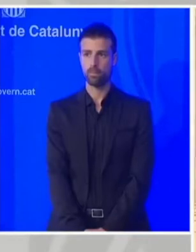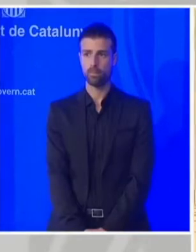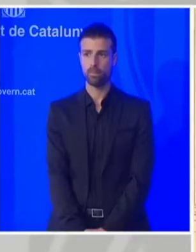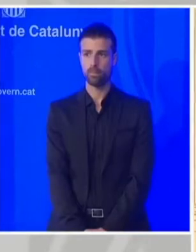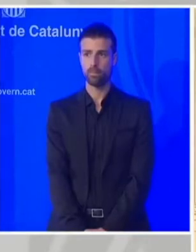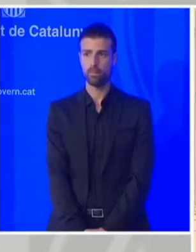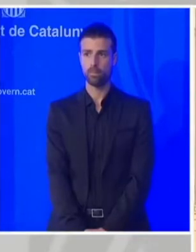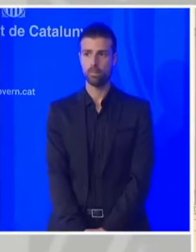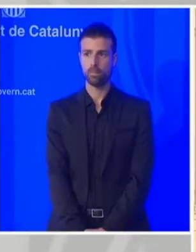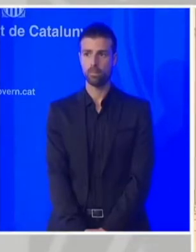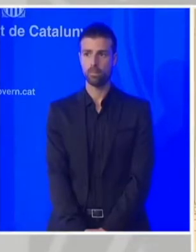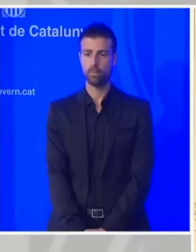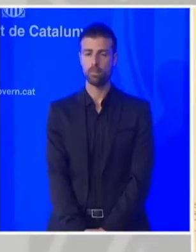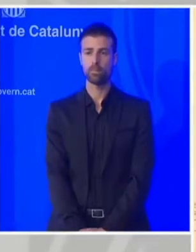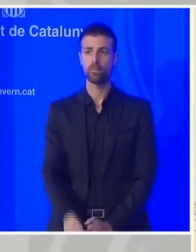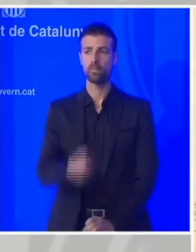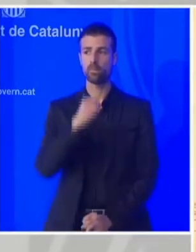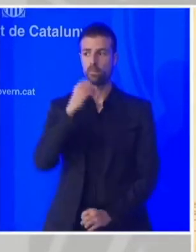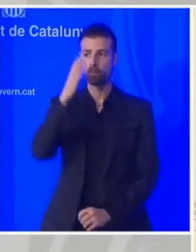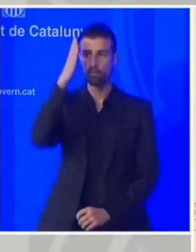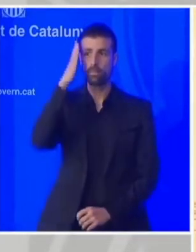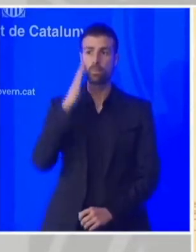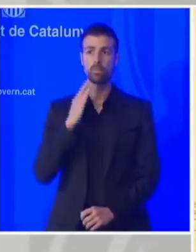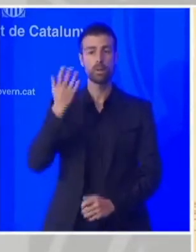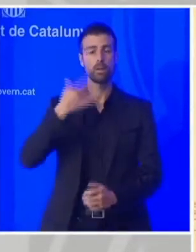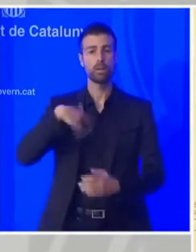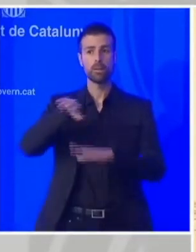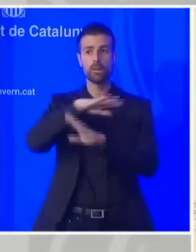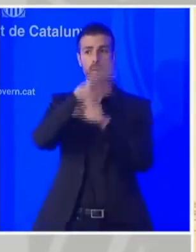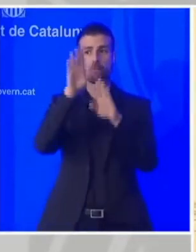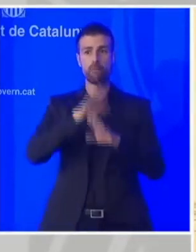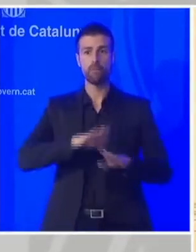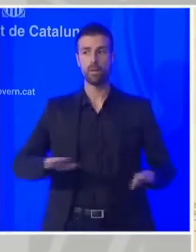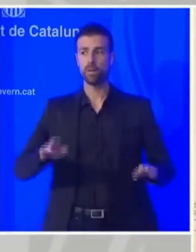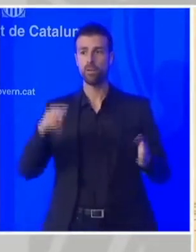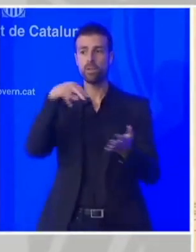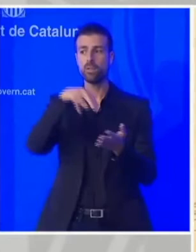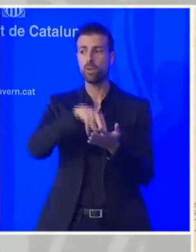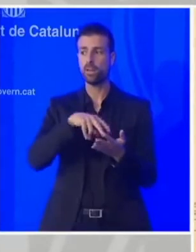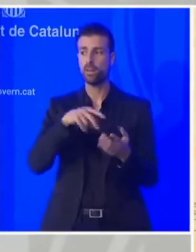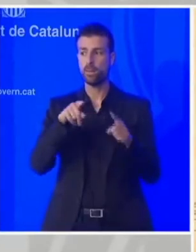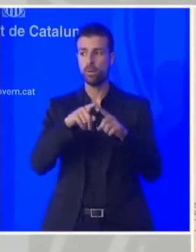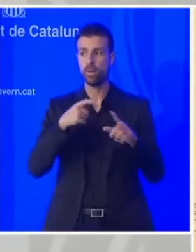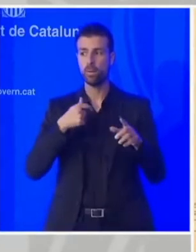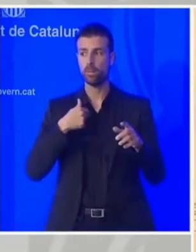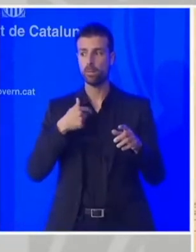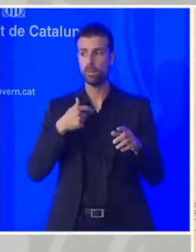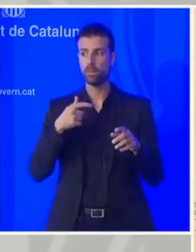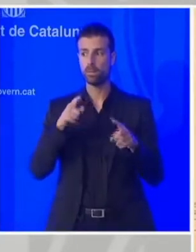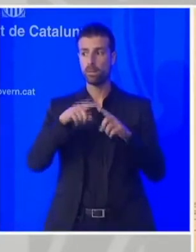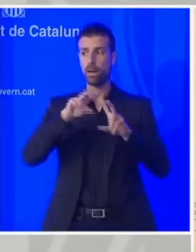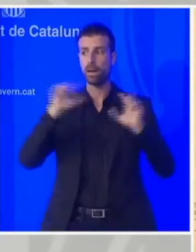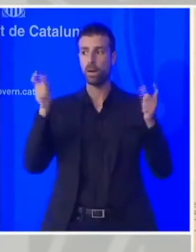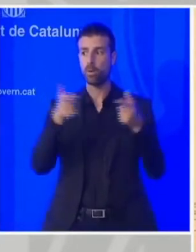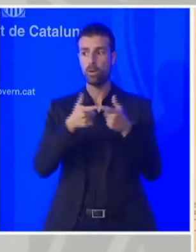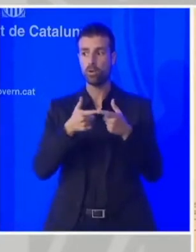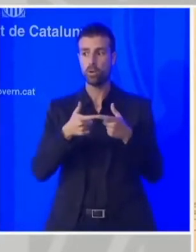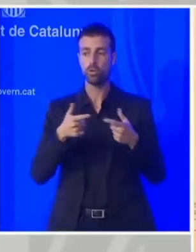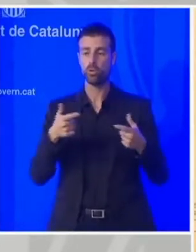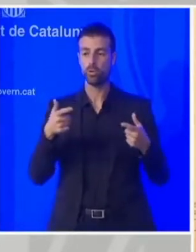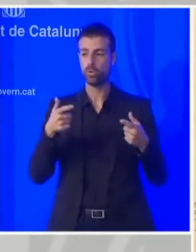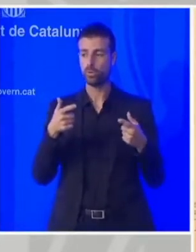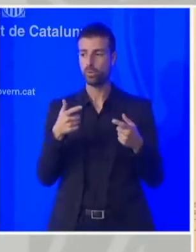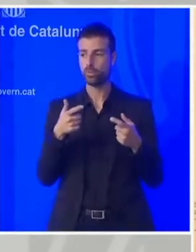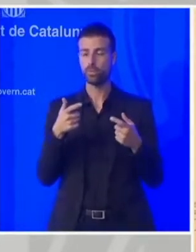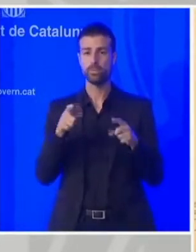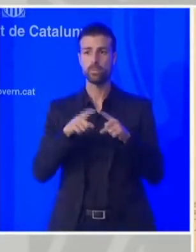Bé, bon dia. En tot cas, hem acabat a hores d'ara una reunió del món local, en aquest cas amb la representació de l